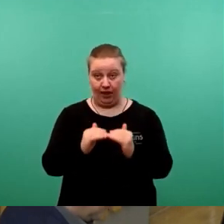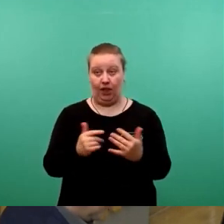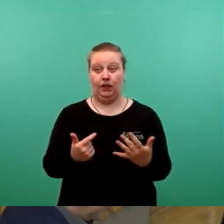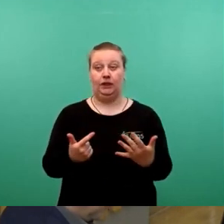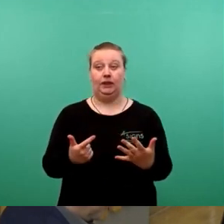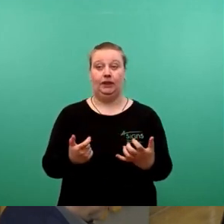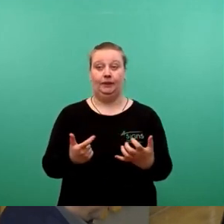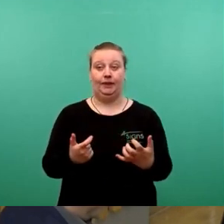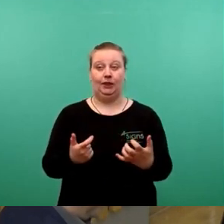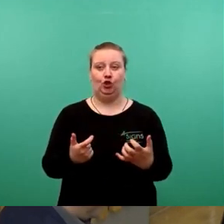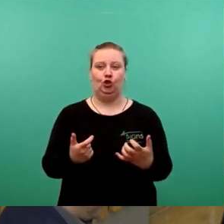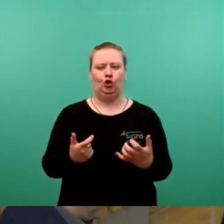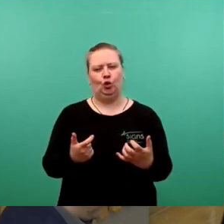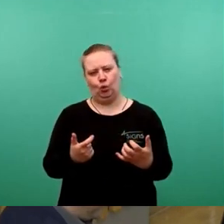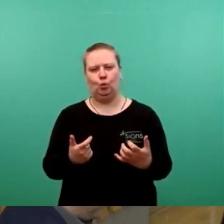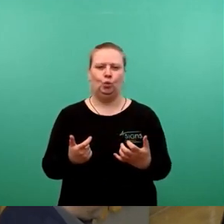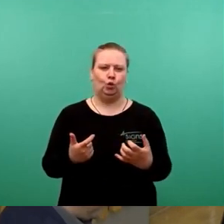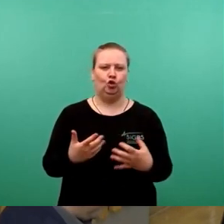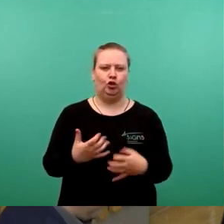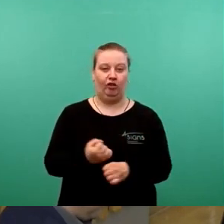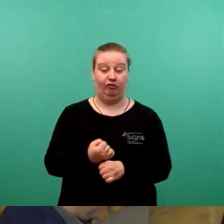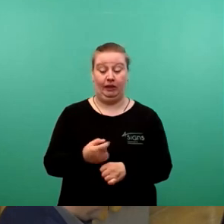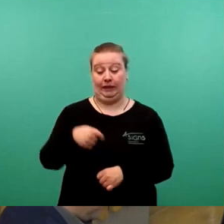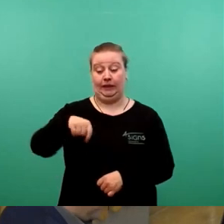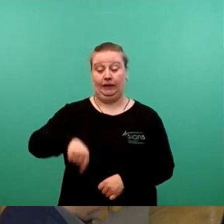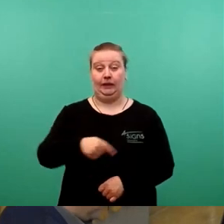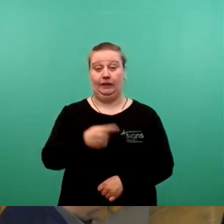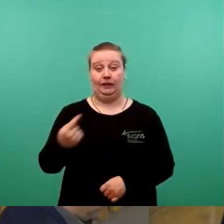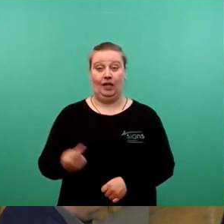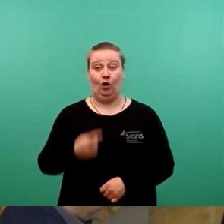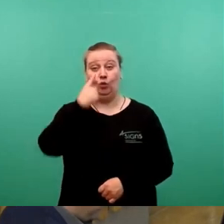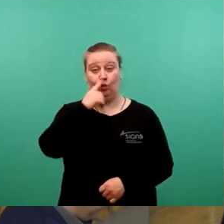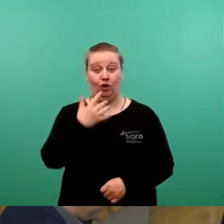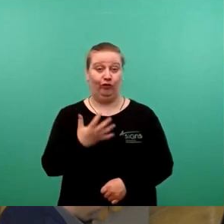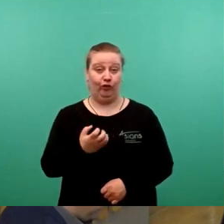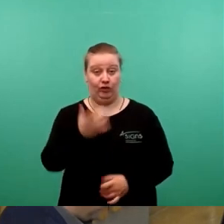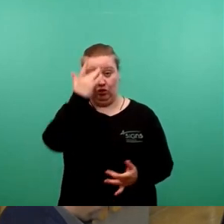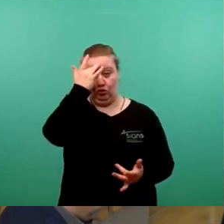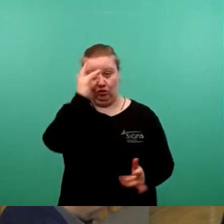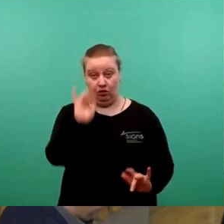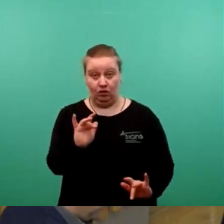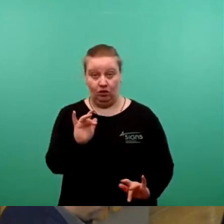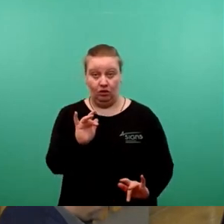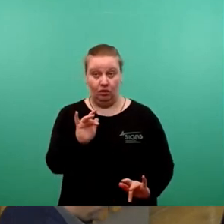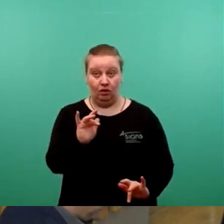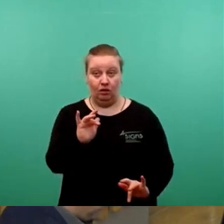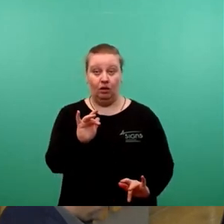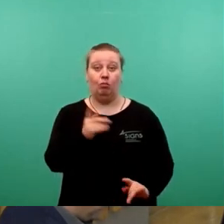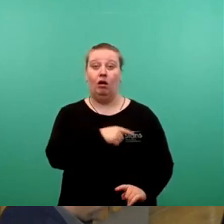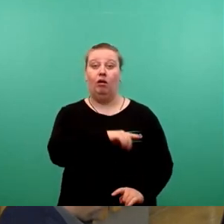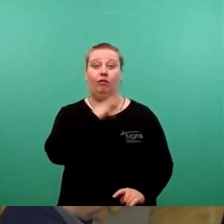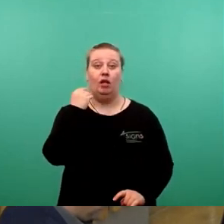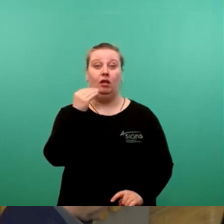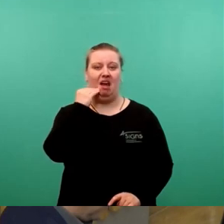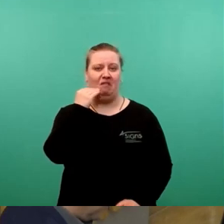Fuß gerade noch so schafft. Ist dort seit diesem Jahr nur noch Tempo 50 zulässig? Was bei vielen Einwohnern der Ortschaft auf